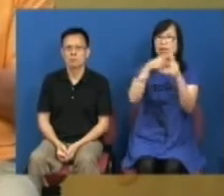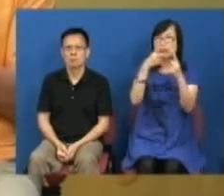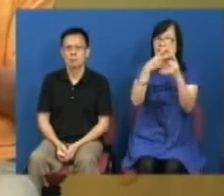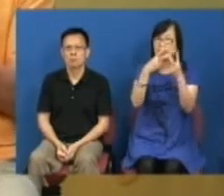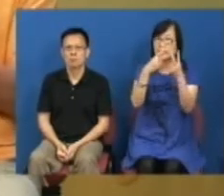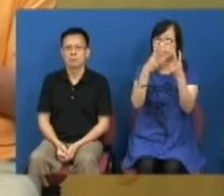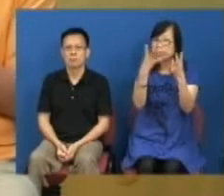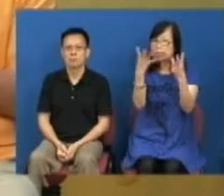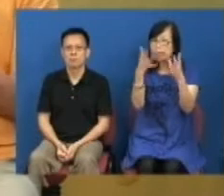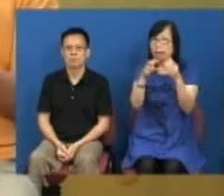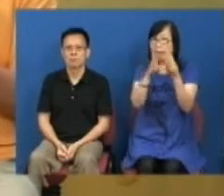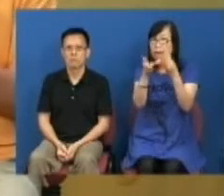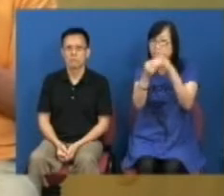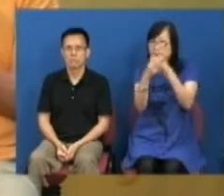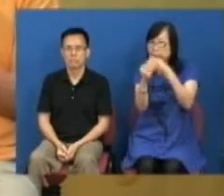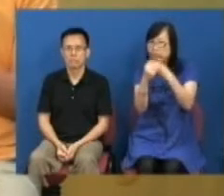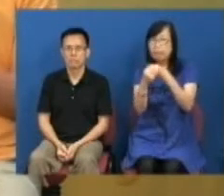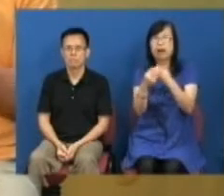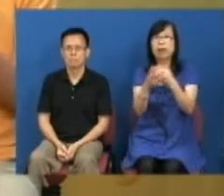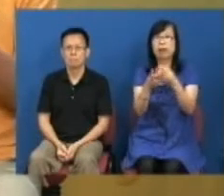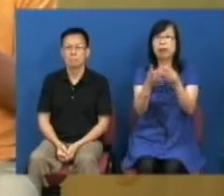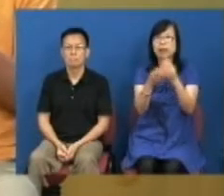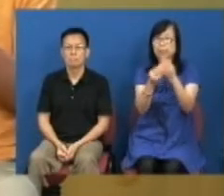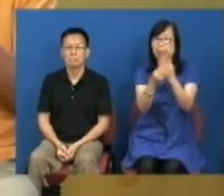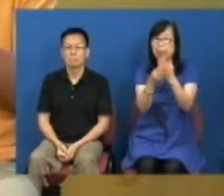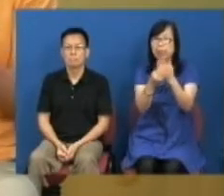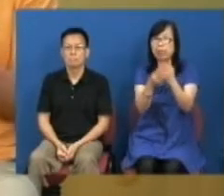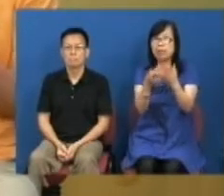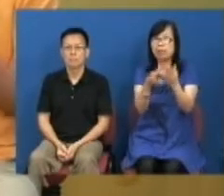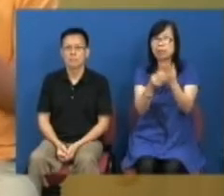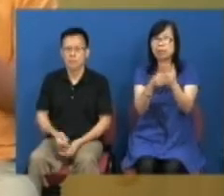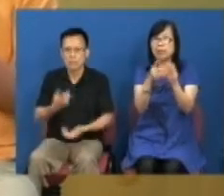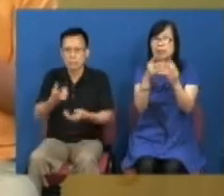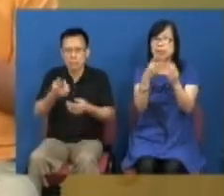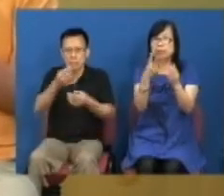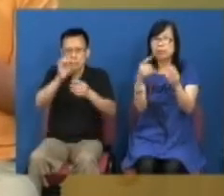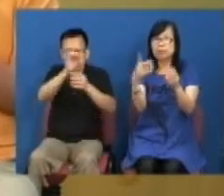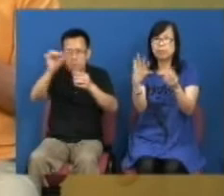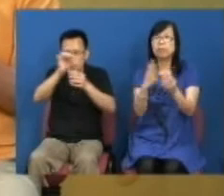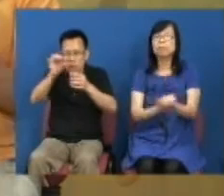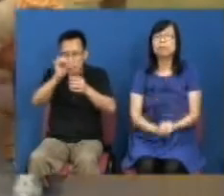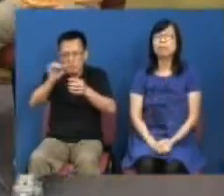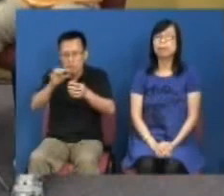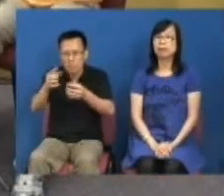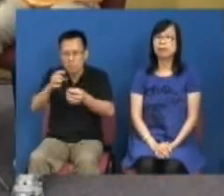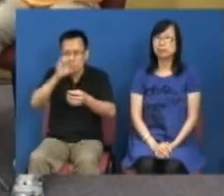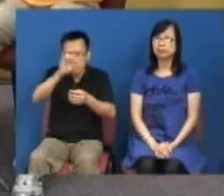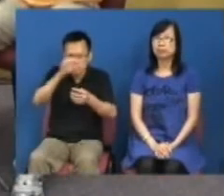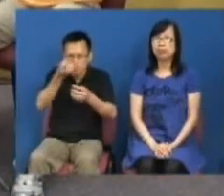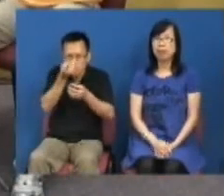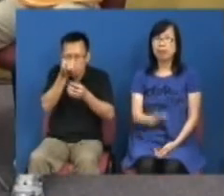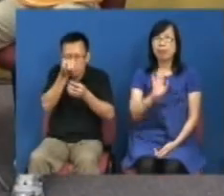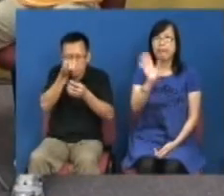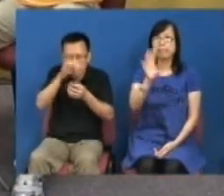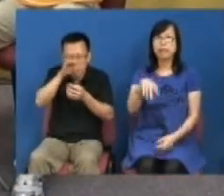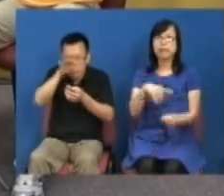份四份的附件在正式条文里面的处理这些字是否像八达通或者信用卡这麽小的方法